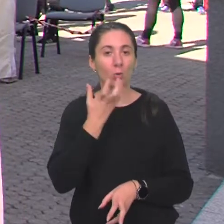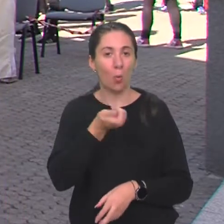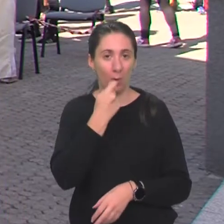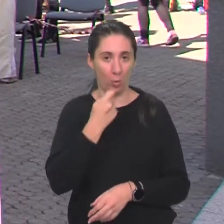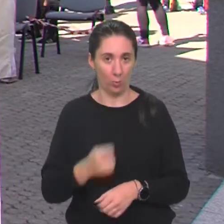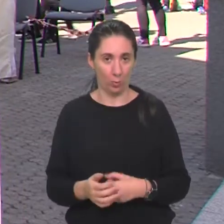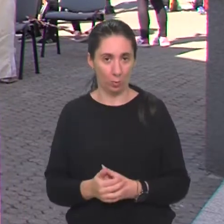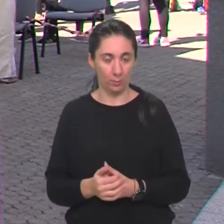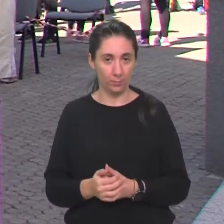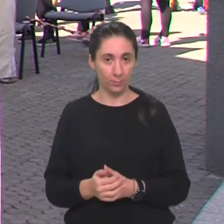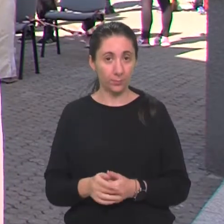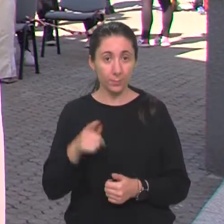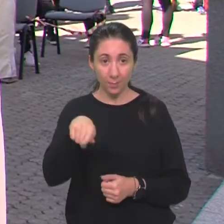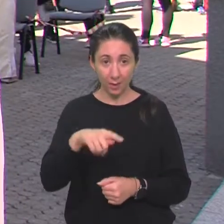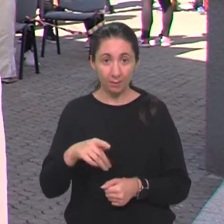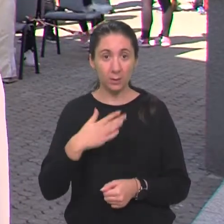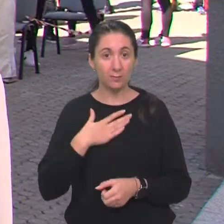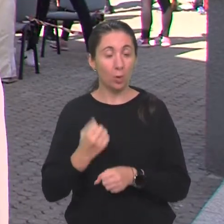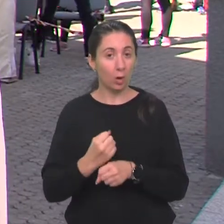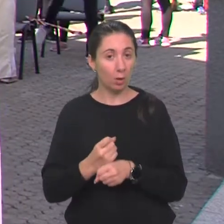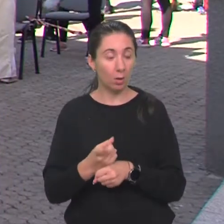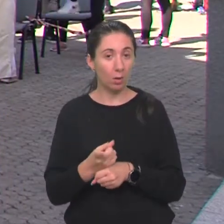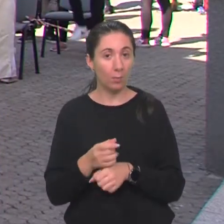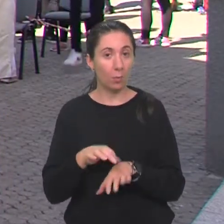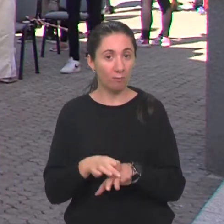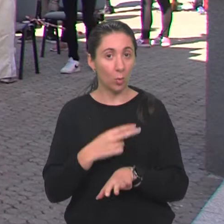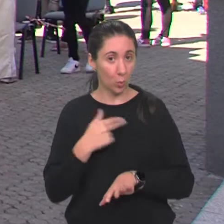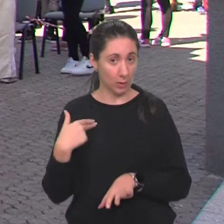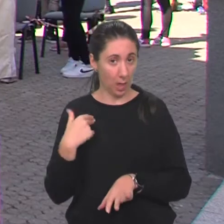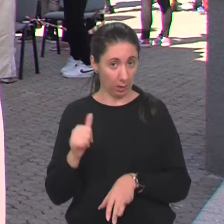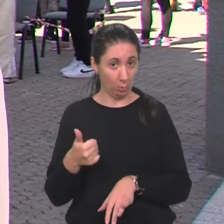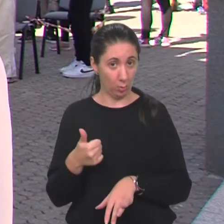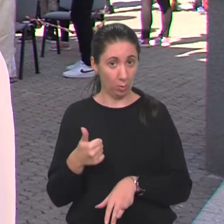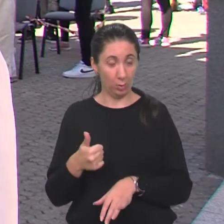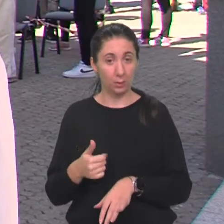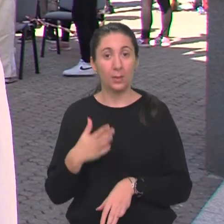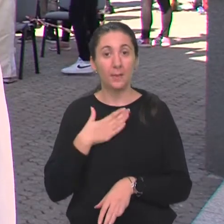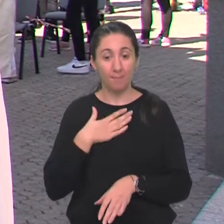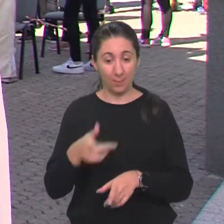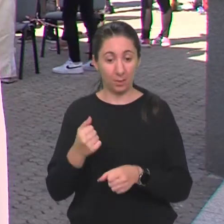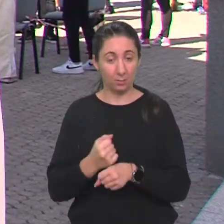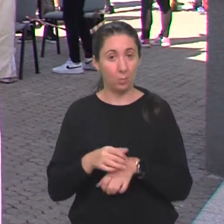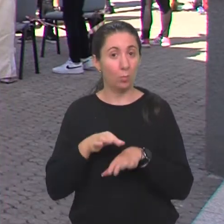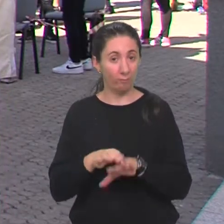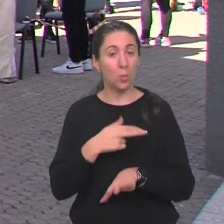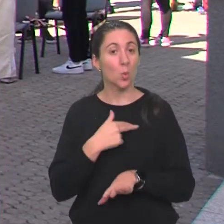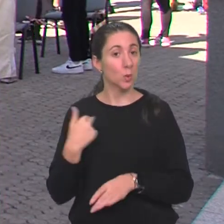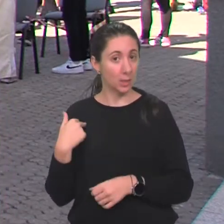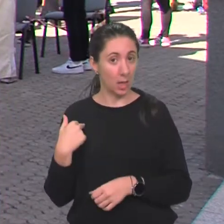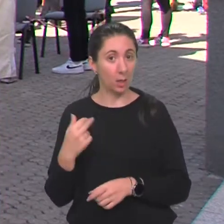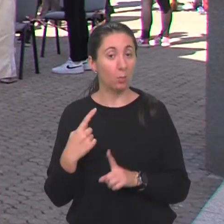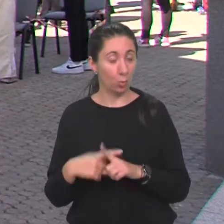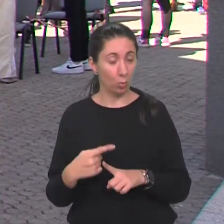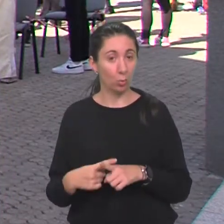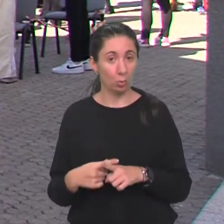obrok. Vi zapravo tu svu djelatnost provodite u Zagrebu, je li tako? Mi našu djelatnost provodimo u Zagrebu,